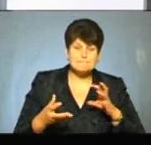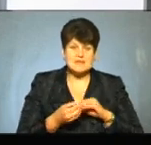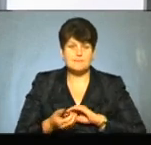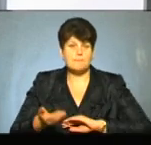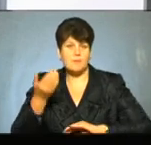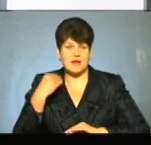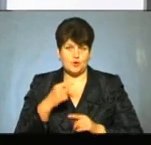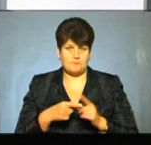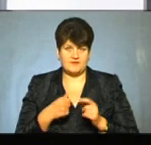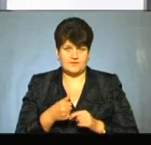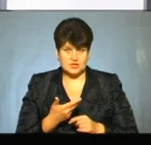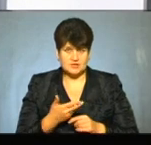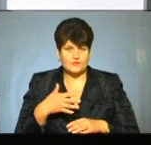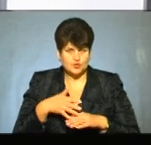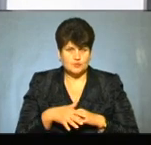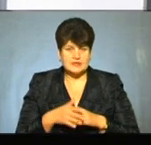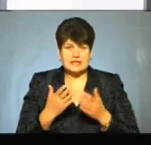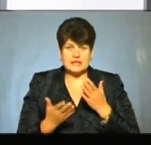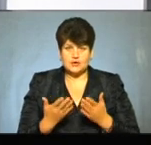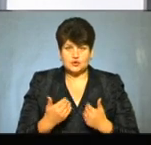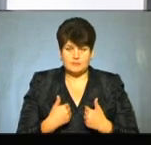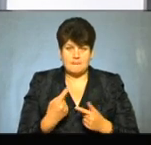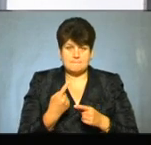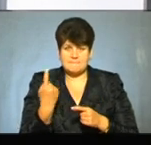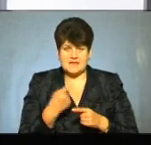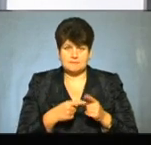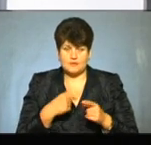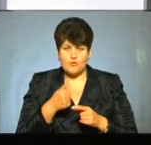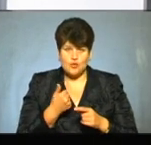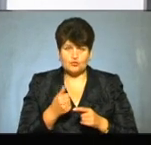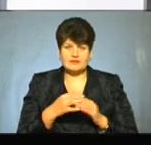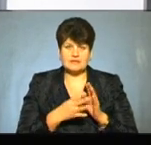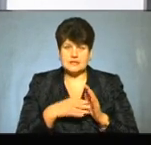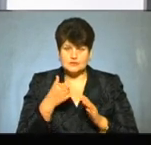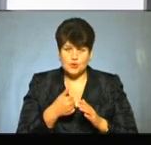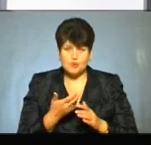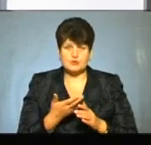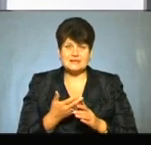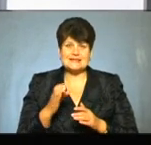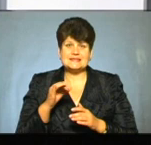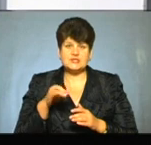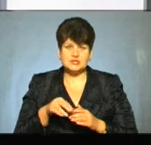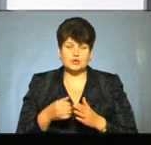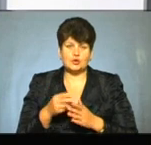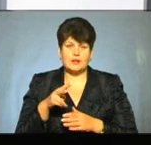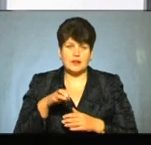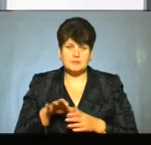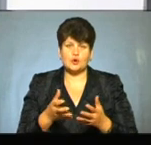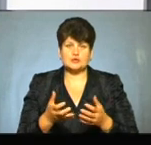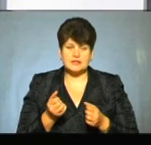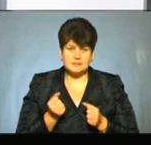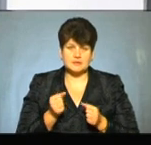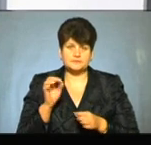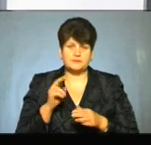попереднього півріччя. Тобто ви розумієте, якщо ми перших півроку 2019 року, з січня по липень ми отримували акциз